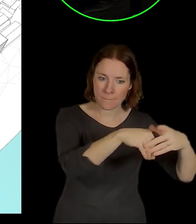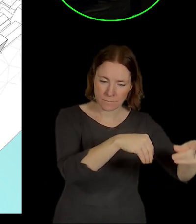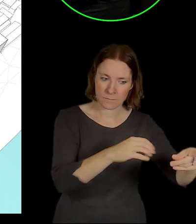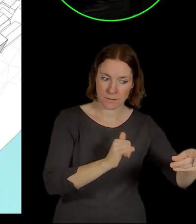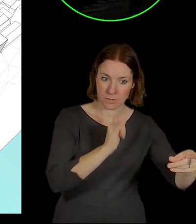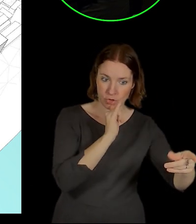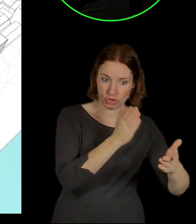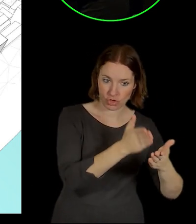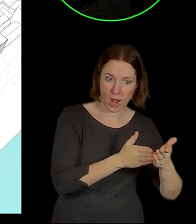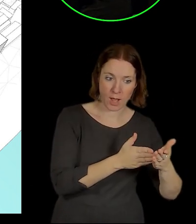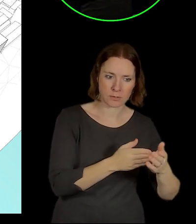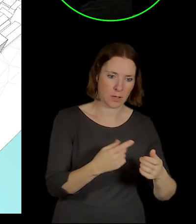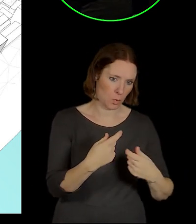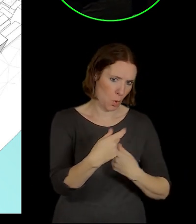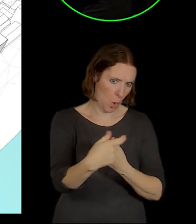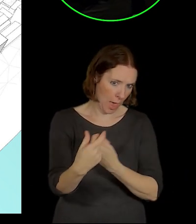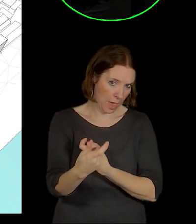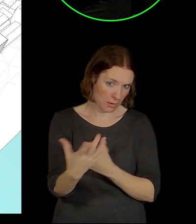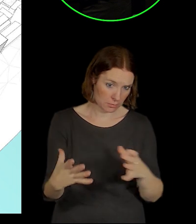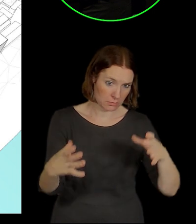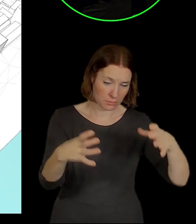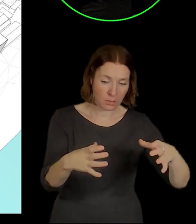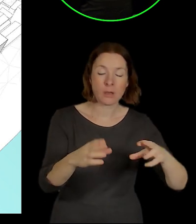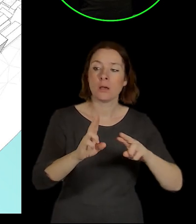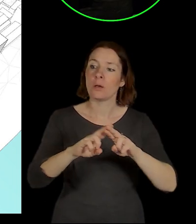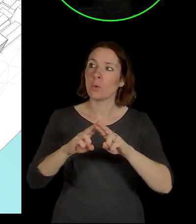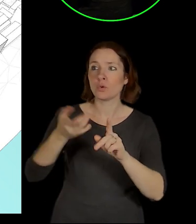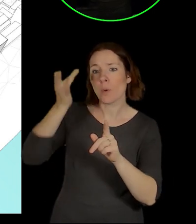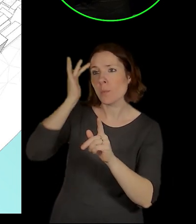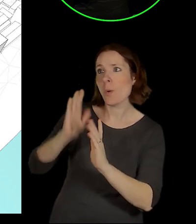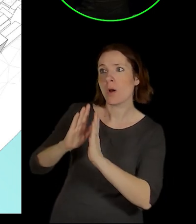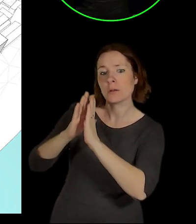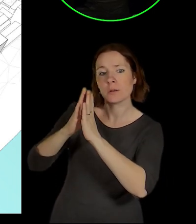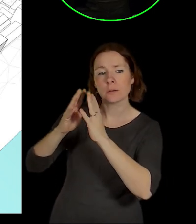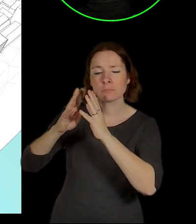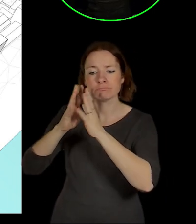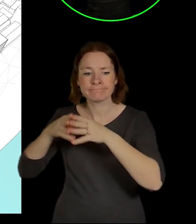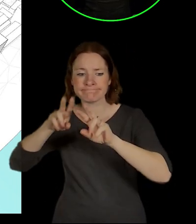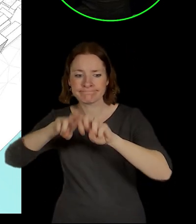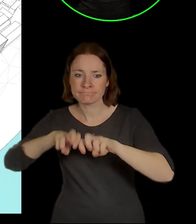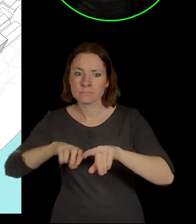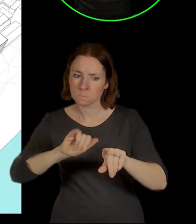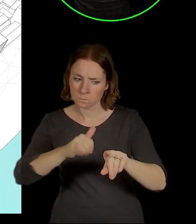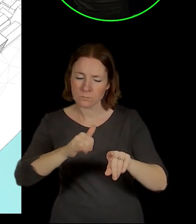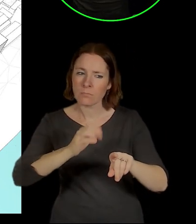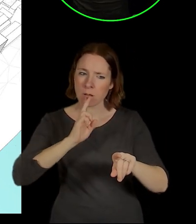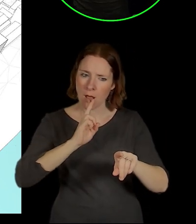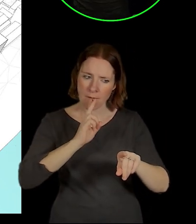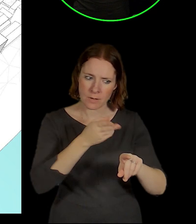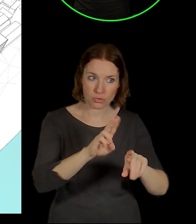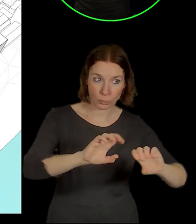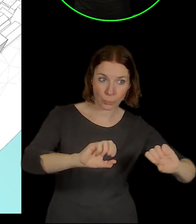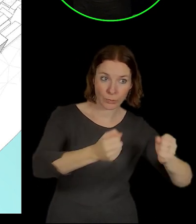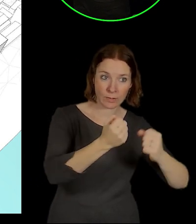ulicí a kolejištěm, která se v ověřovací studii ukázala tak veliká, že vlastně najednou zpráva železníc říkala, hele, tady bychom mohli mít centrálu,